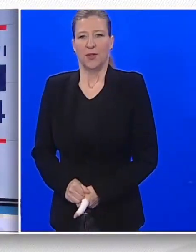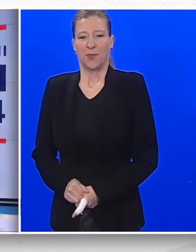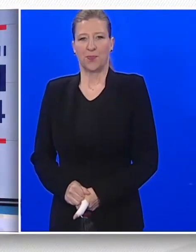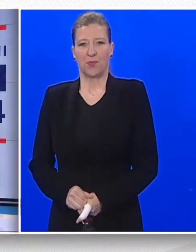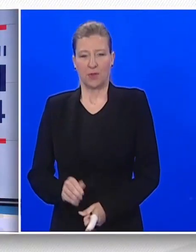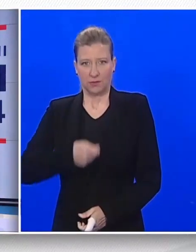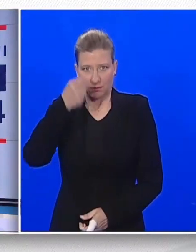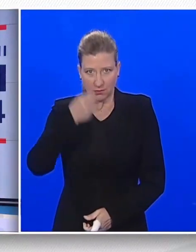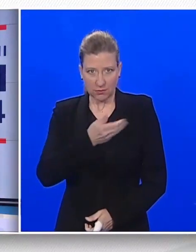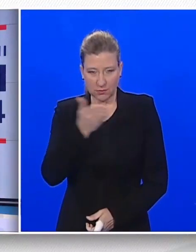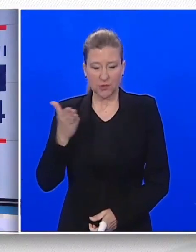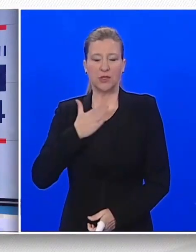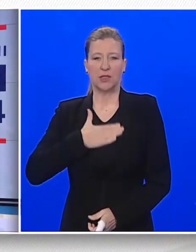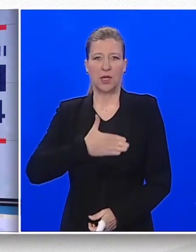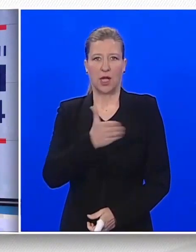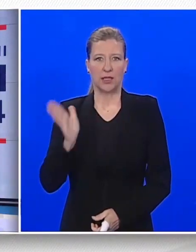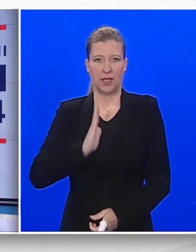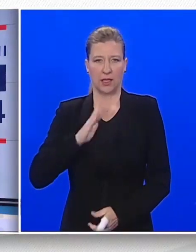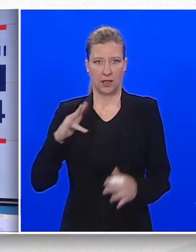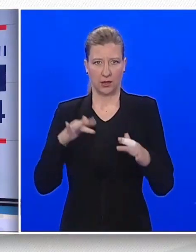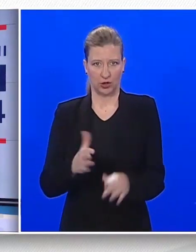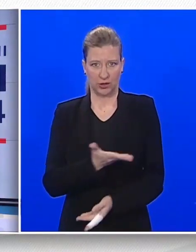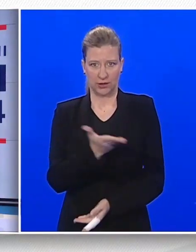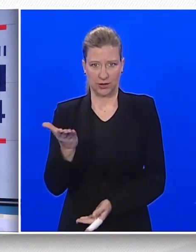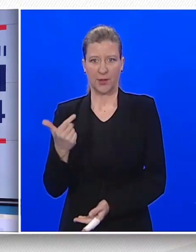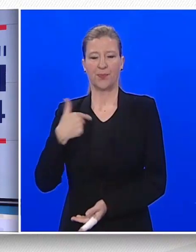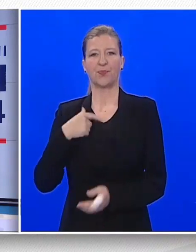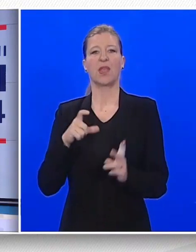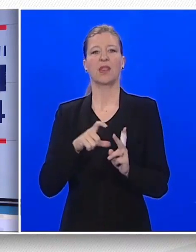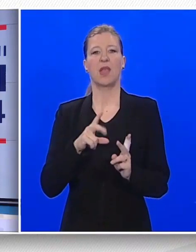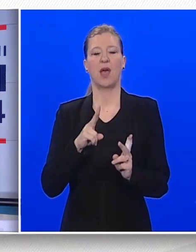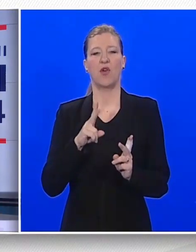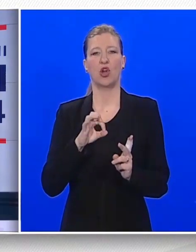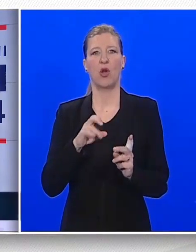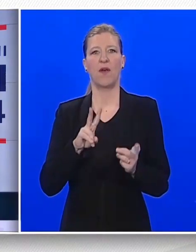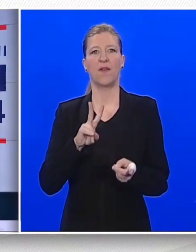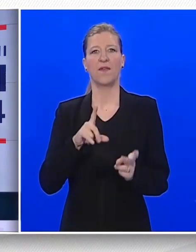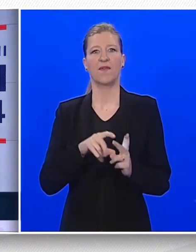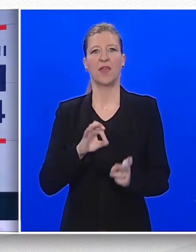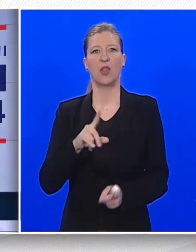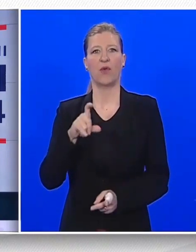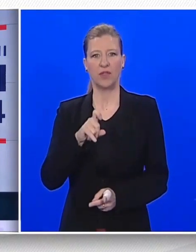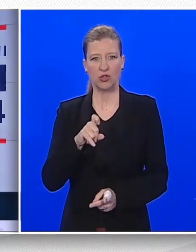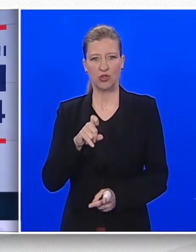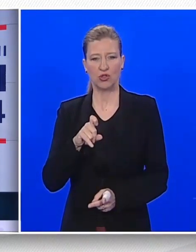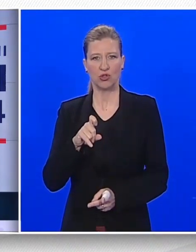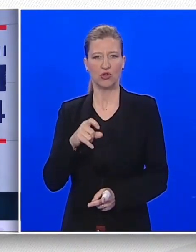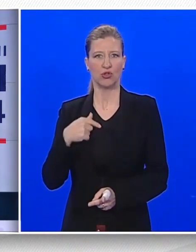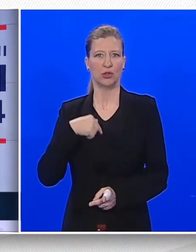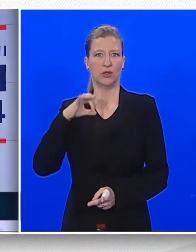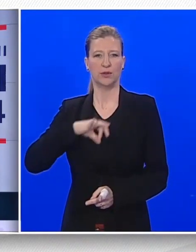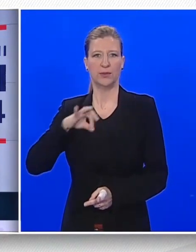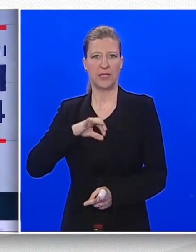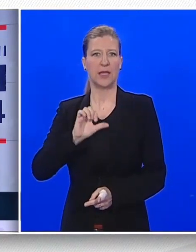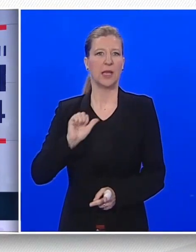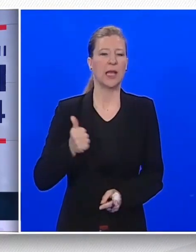Poštovane i drage sugrađanke i sugrađani, ja sam Davor Kovidović, predsjednik sam jedne od najmlađih političkih